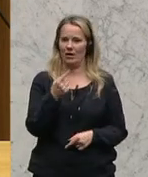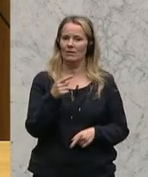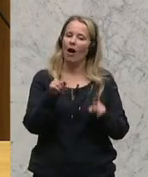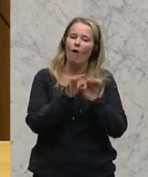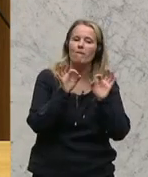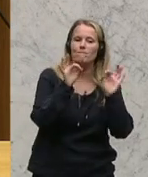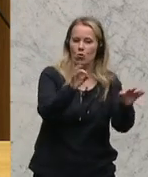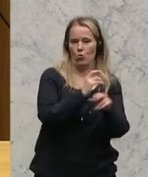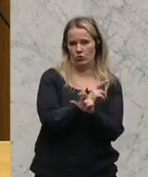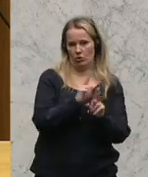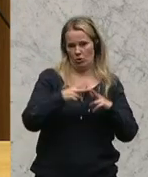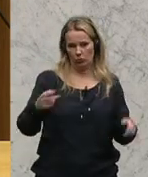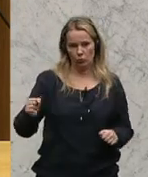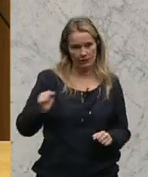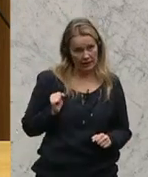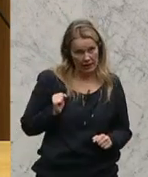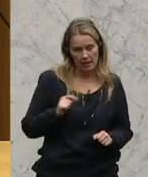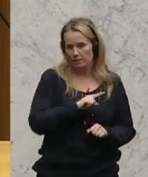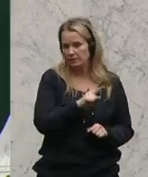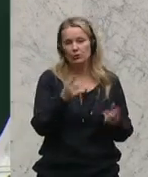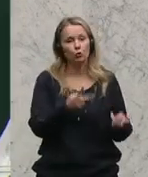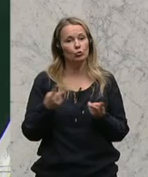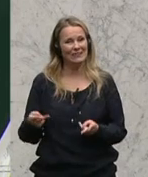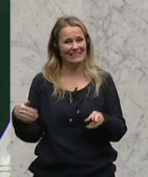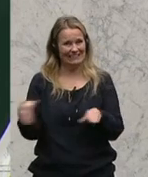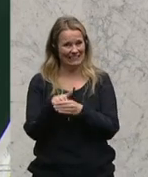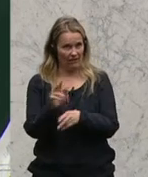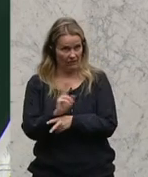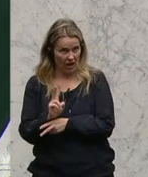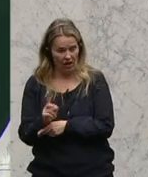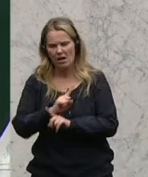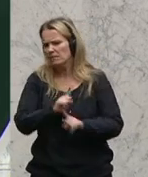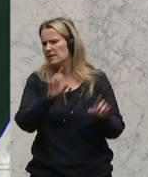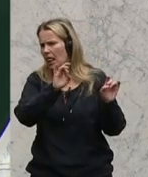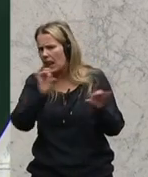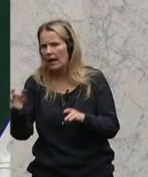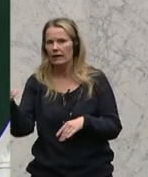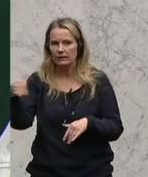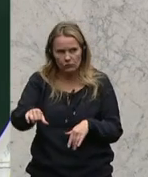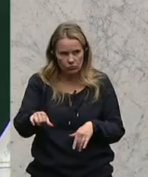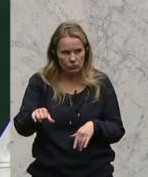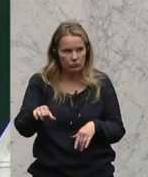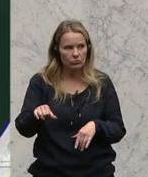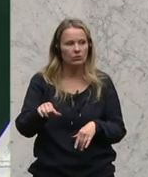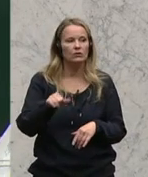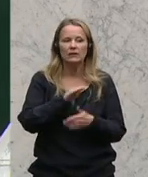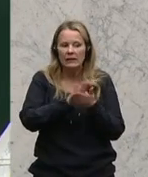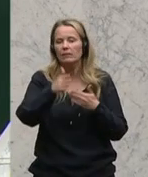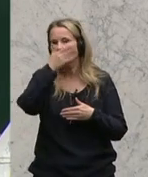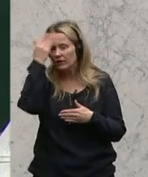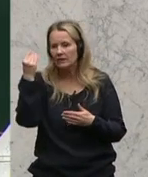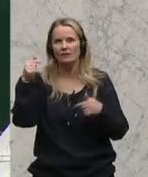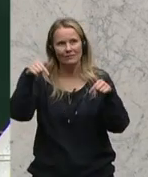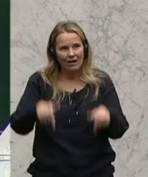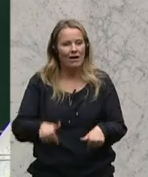österreichische Bundesheer, bis zur Justizwache, oder wenn Sie wollen, sage ich noch, bis zu den Lehrern dazu, dass man ja kein vergessen, hier